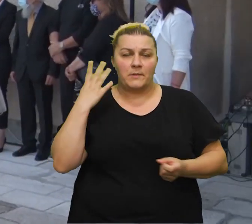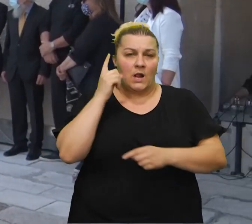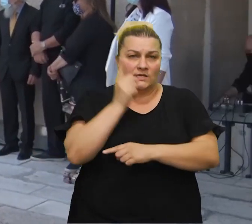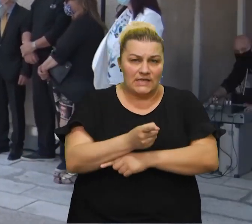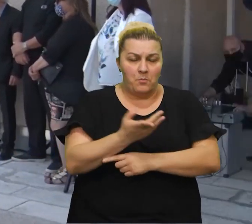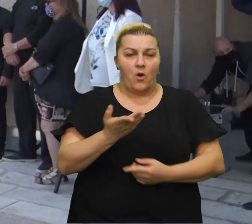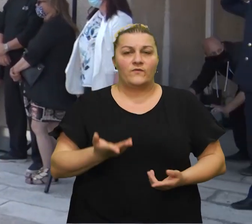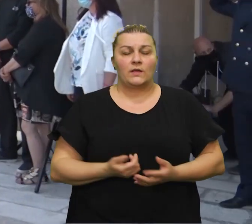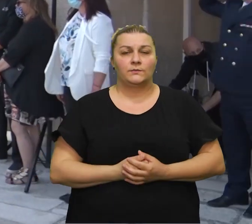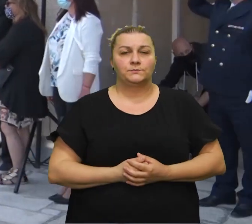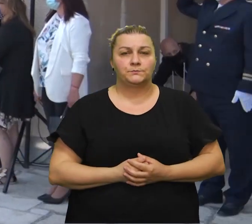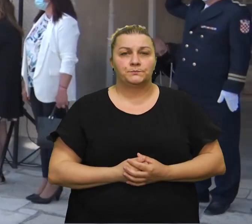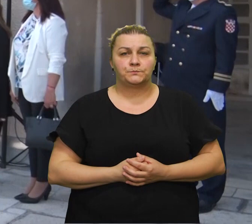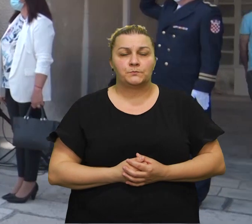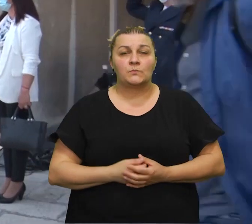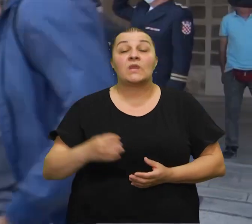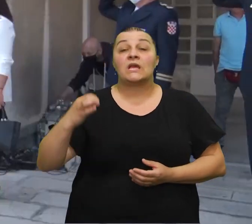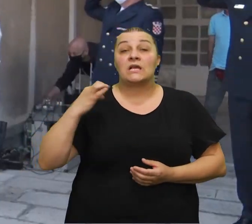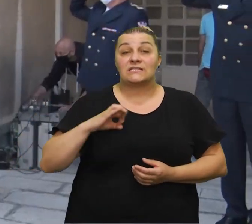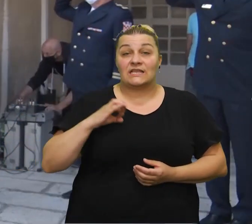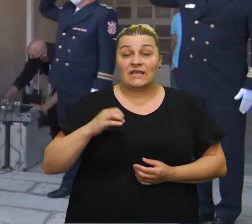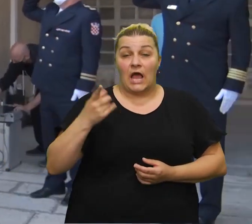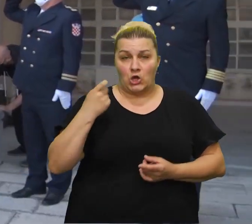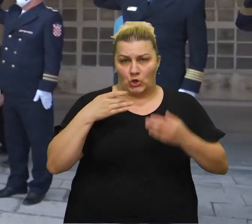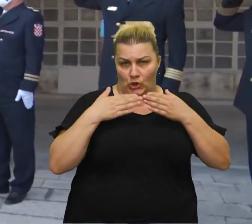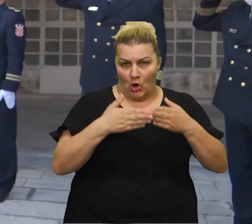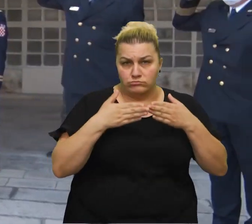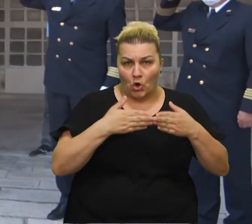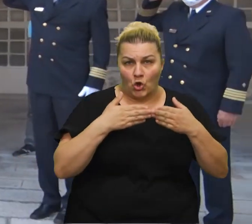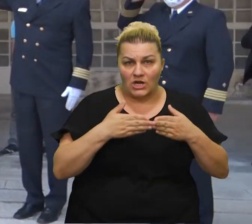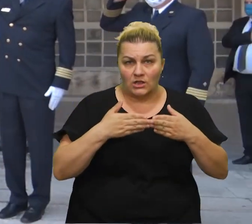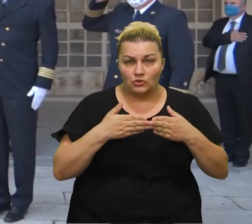zapovjedao. Znači, sindika oškvjera nije došao ovde,